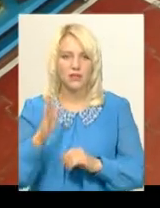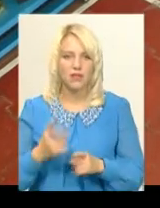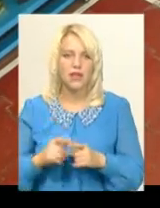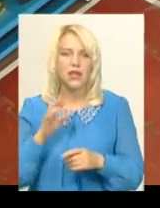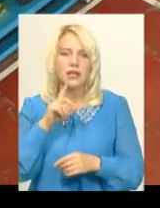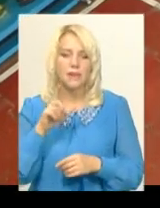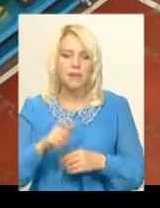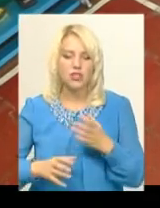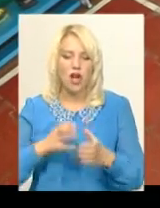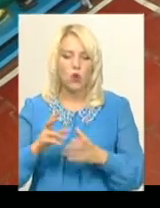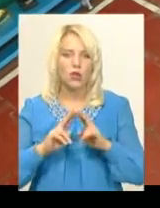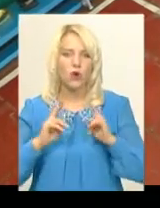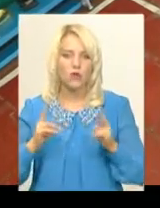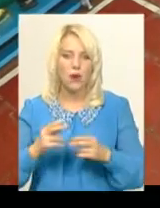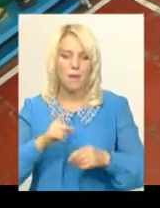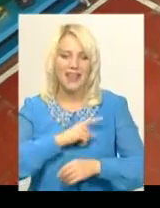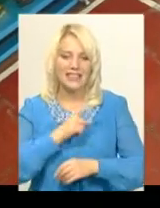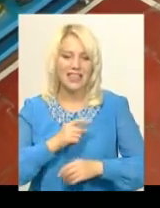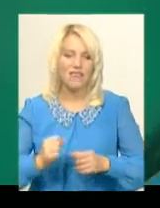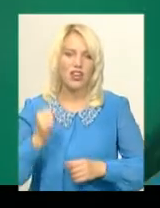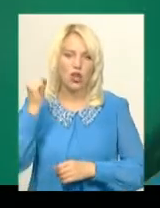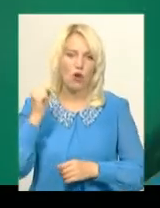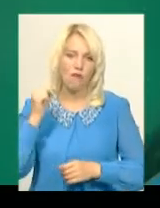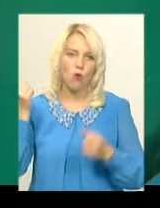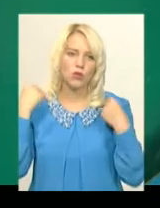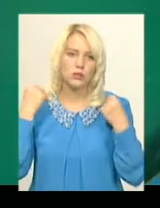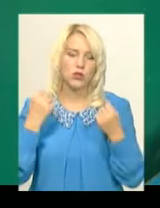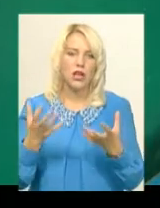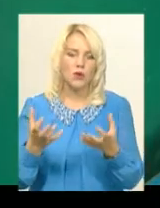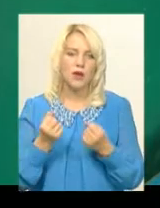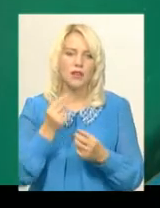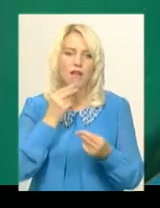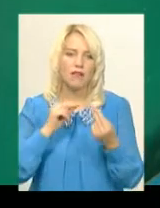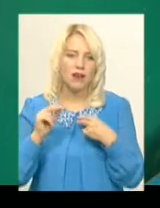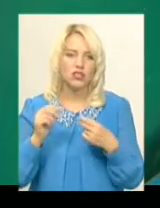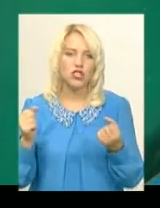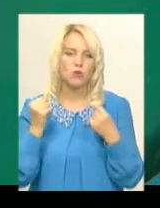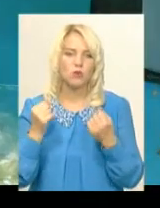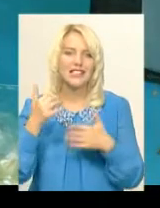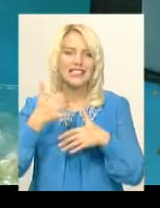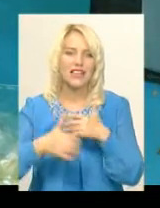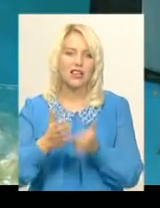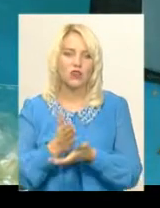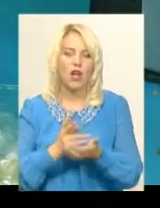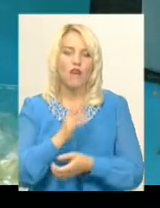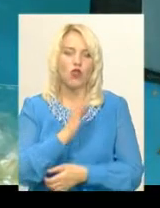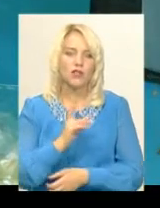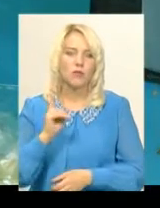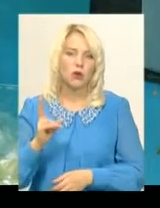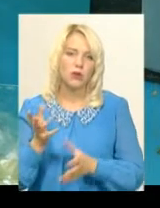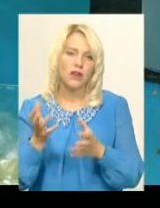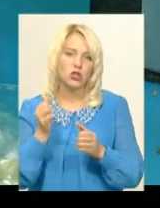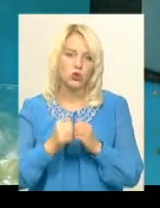Міжнародної конфедерації майстрів гиревого спорту він отримав нагороду «Кращий спортсмен серед ветеранів». Володимир Копичинський щороку бере участь у